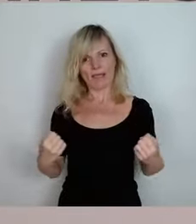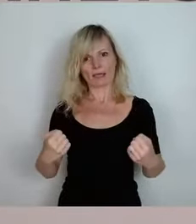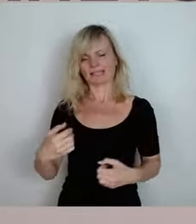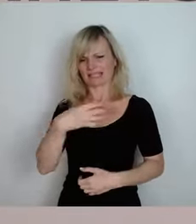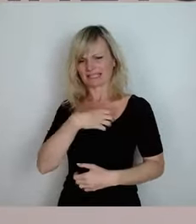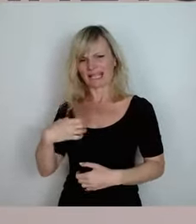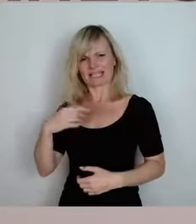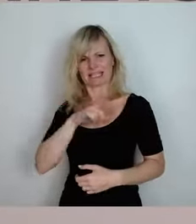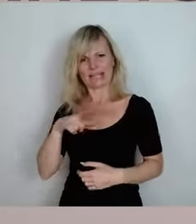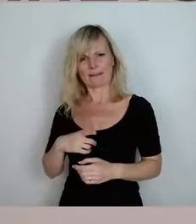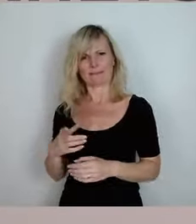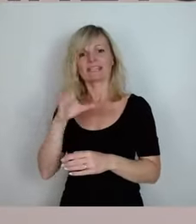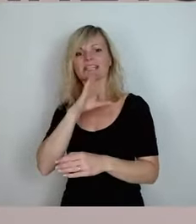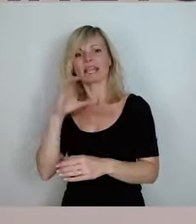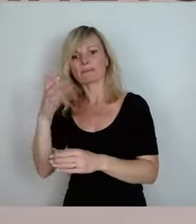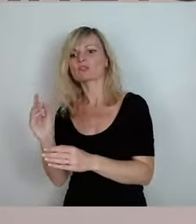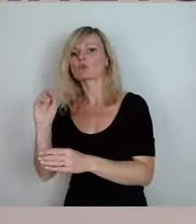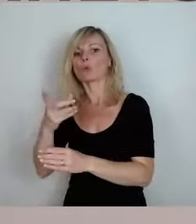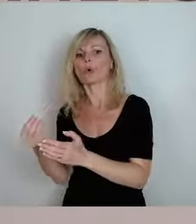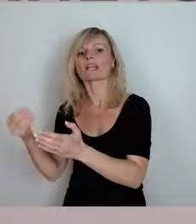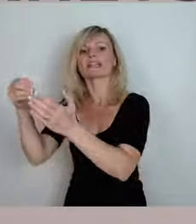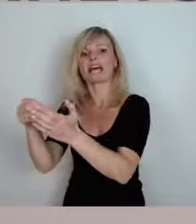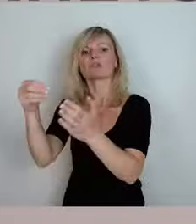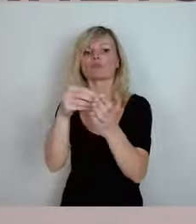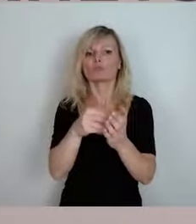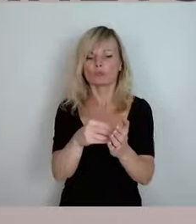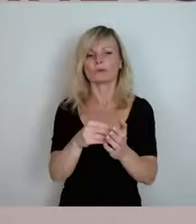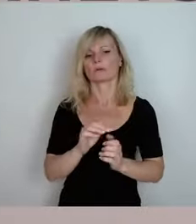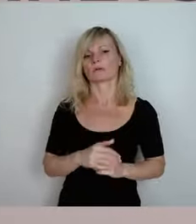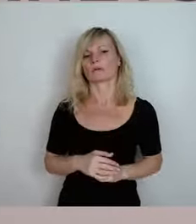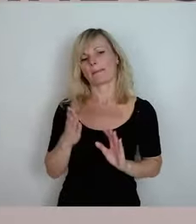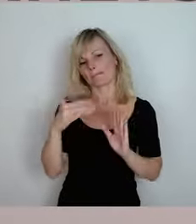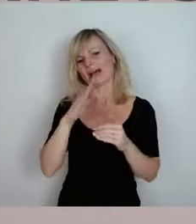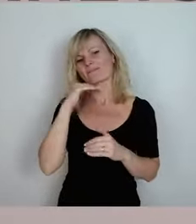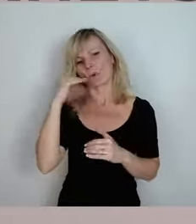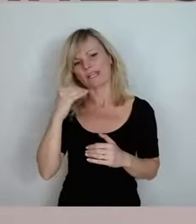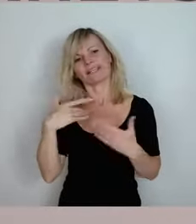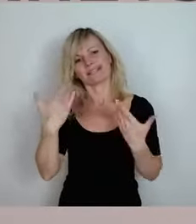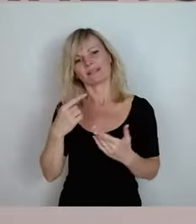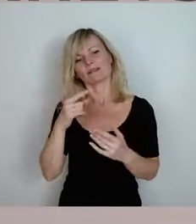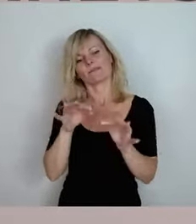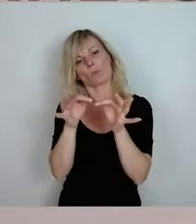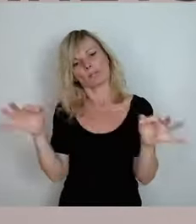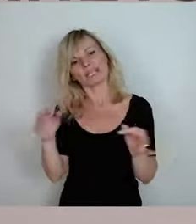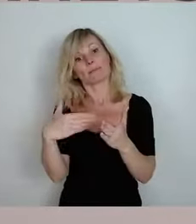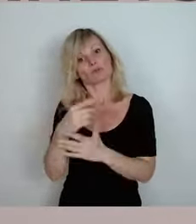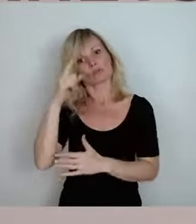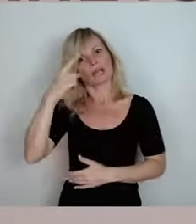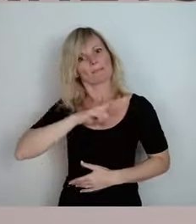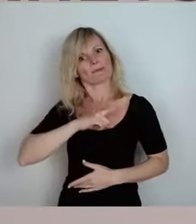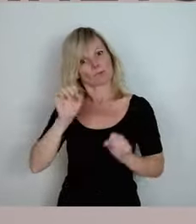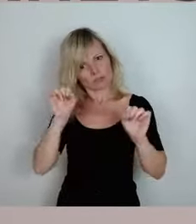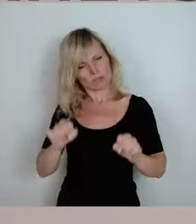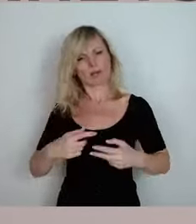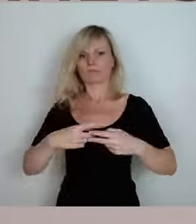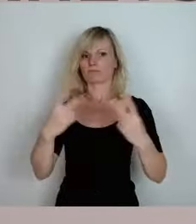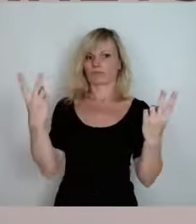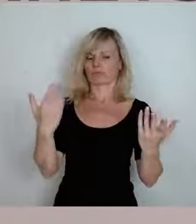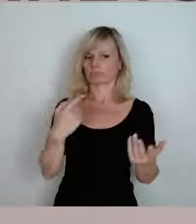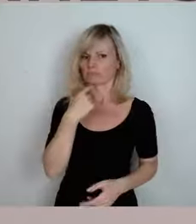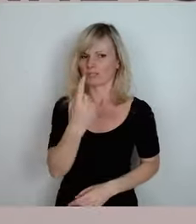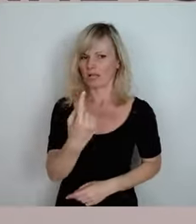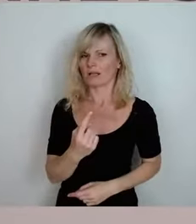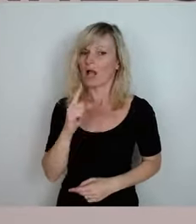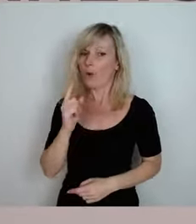kommt noch dazu. Das würden Sie freundlicher formulieren, aber mit dem Selbstbewusstsein kann man eigentlich auftreten und so wäre auch, es war auch mein